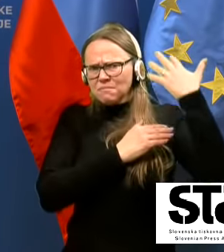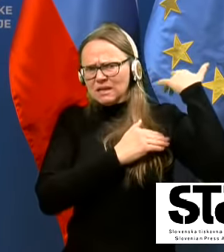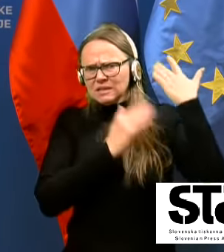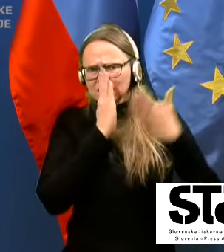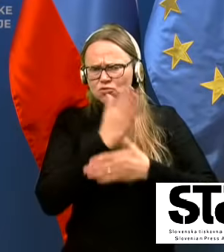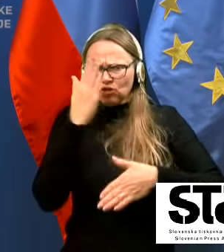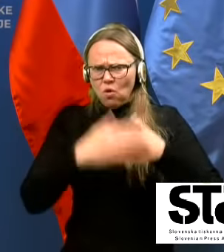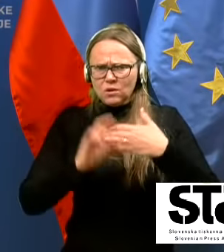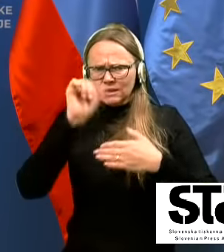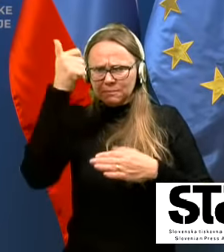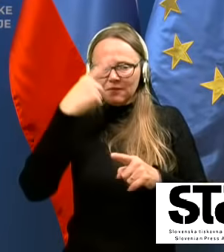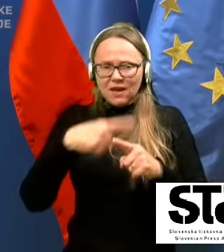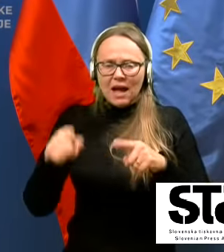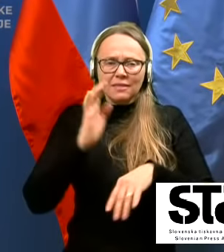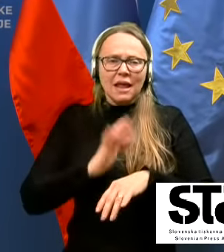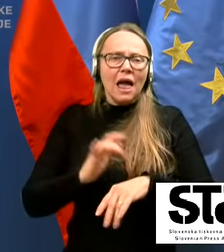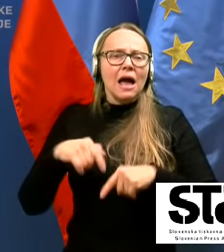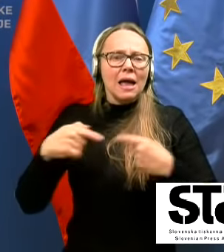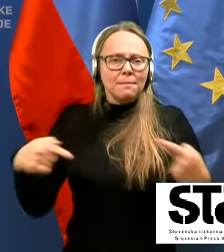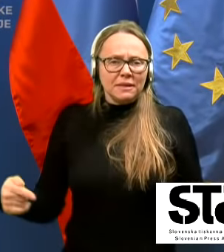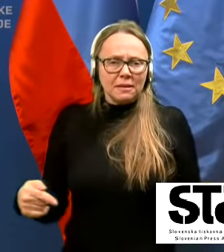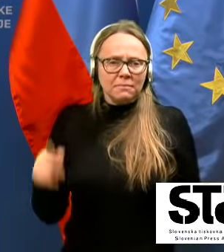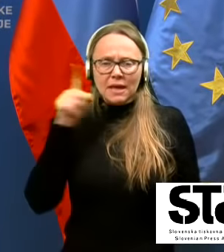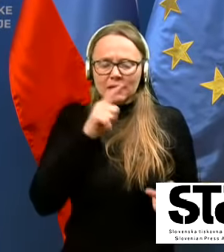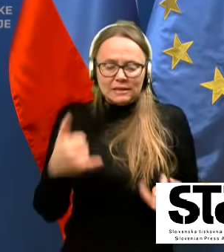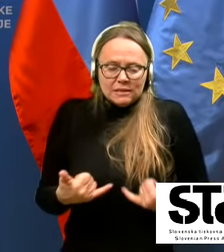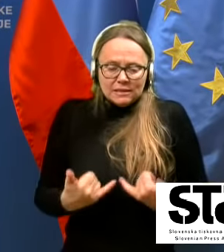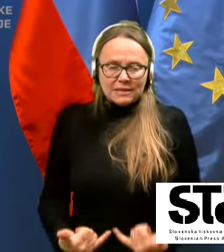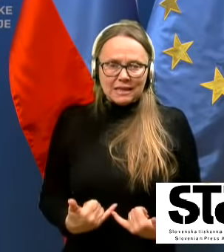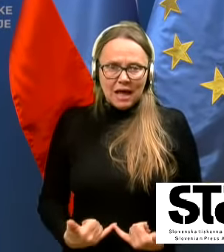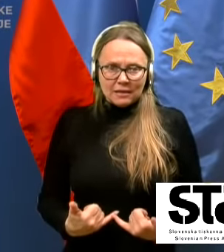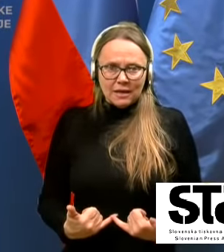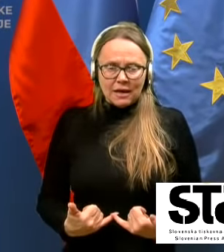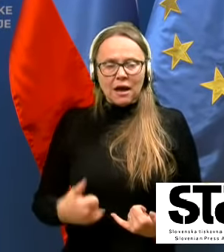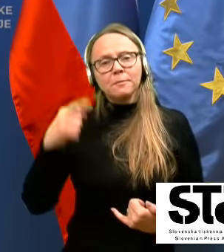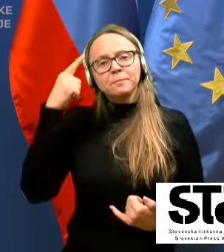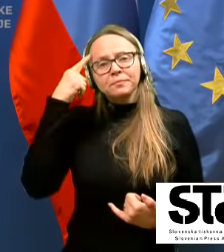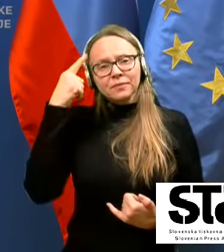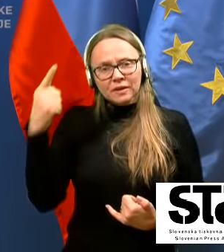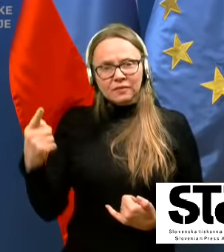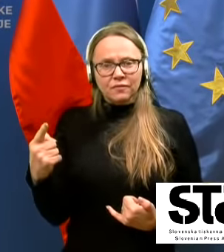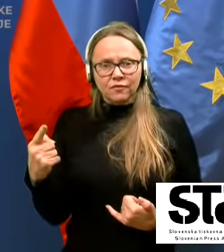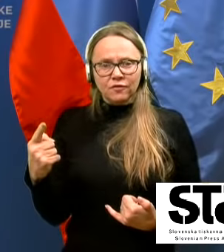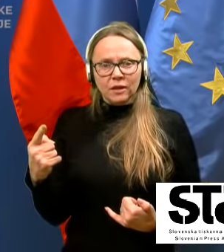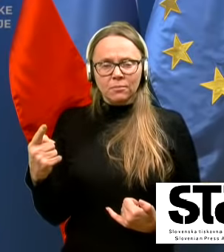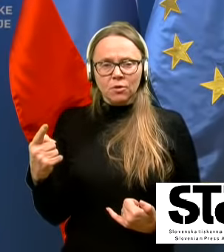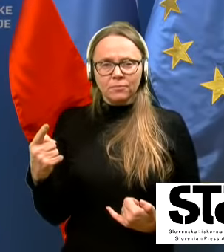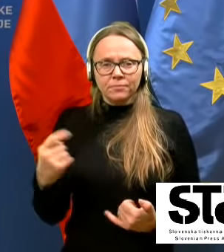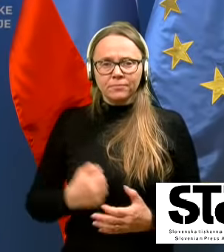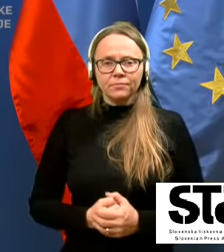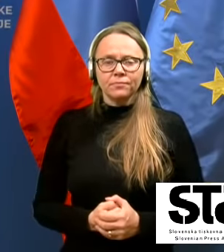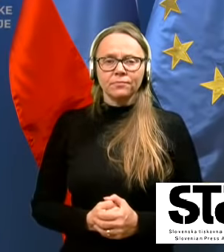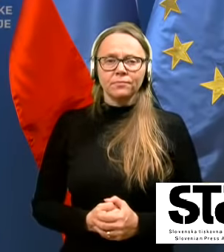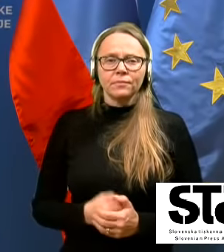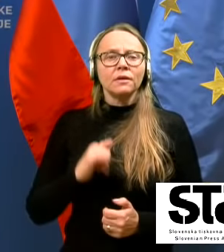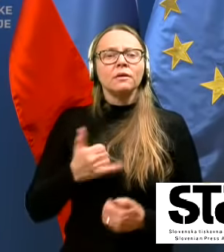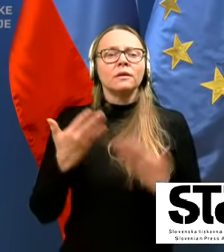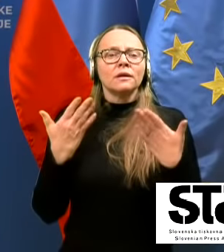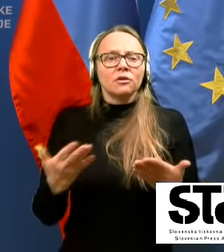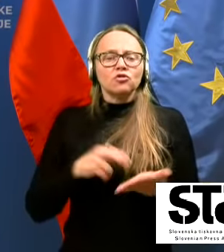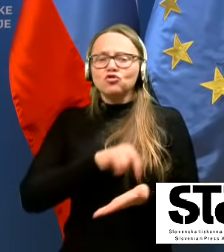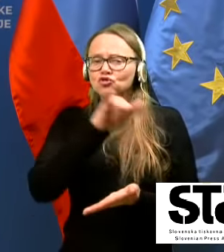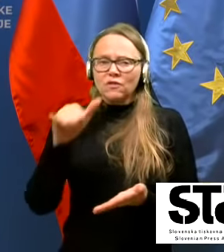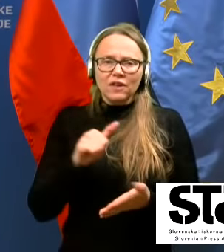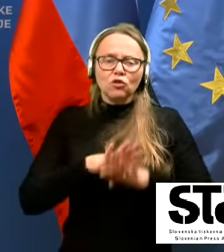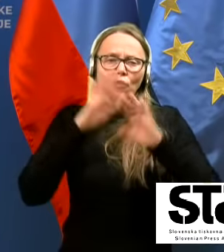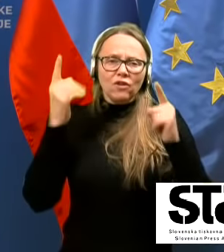prvega vala epidemije in sedanjega, vemo, seveda, da danes še vedno v